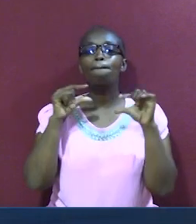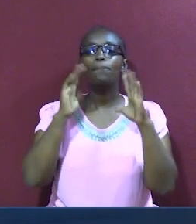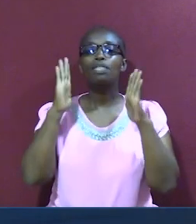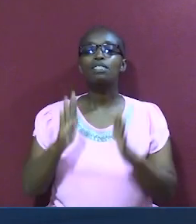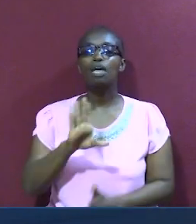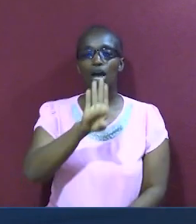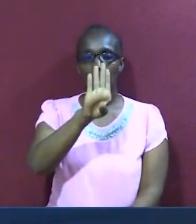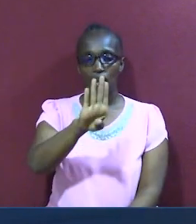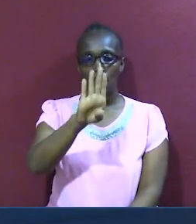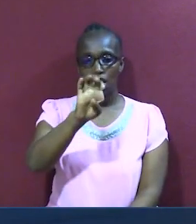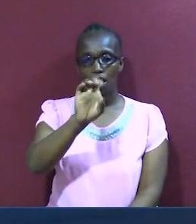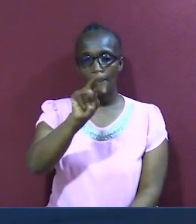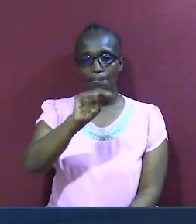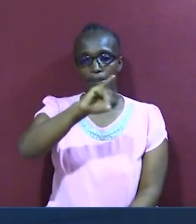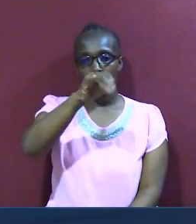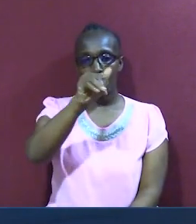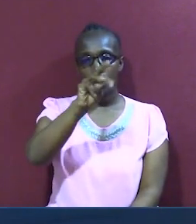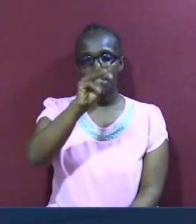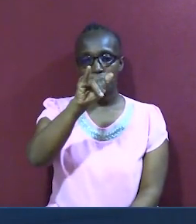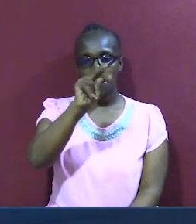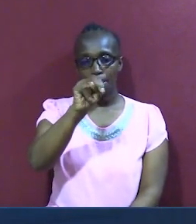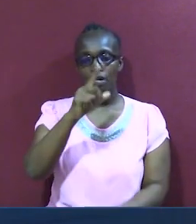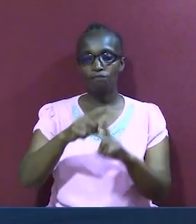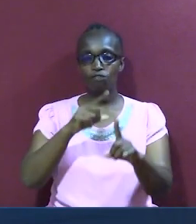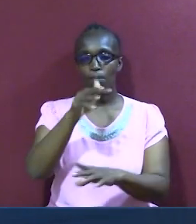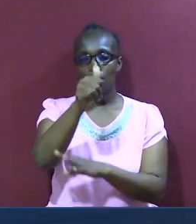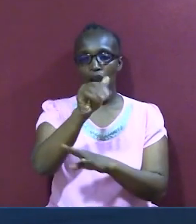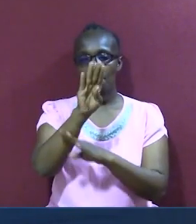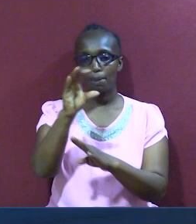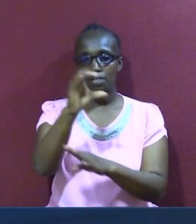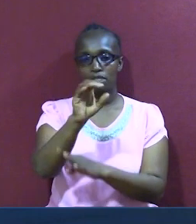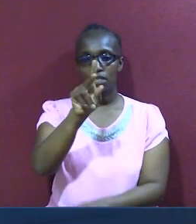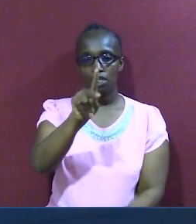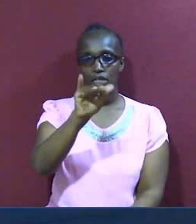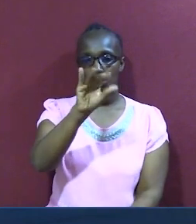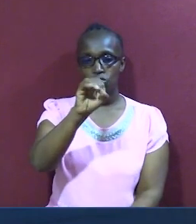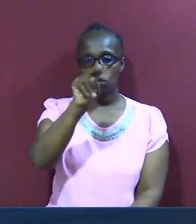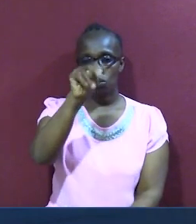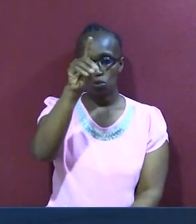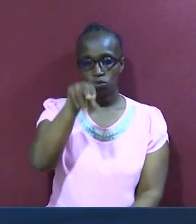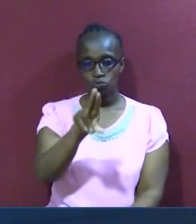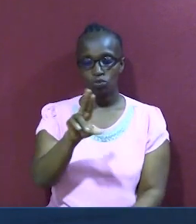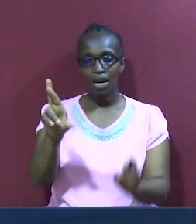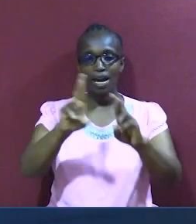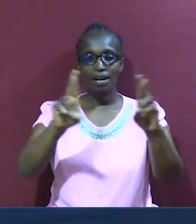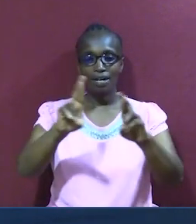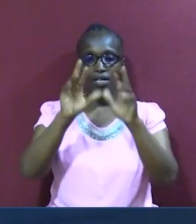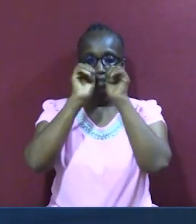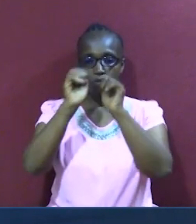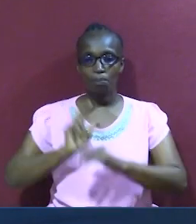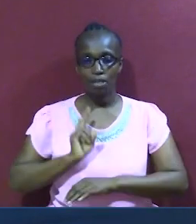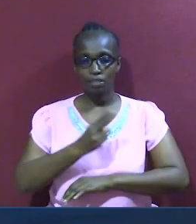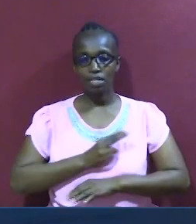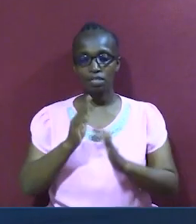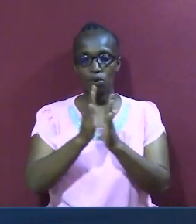ambaye ni pasta mbenja benziwa, kutoka kanisa la ABC chondu, yuku hapa tayari kabisa, hili ya kaweze